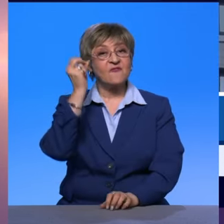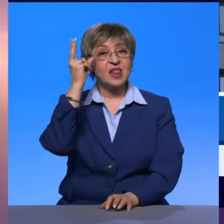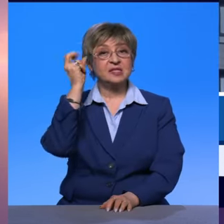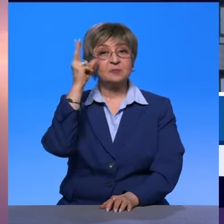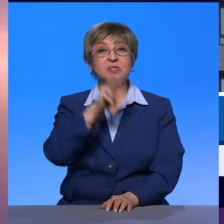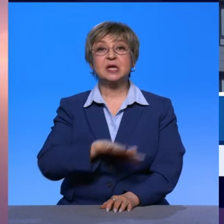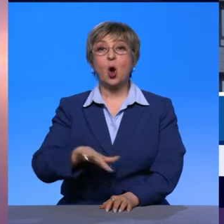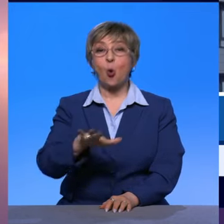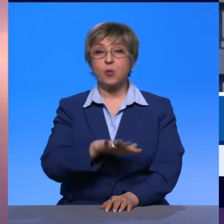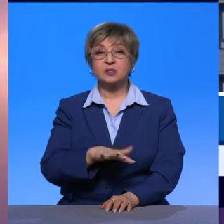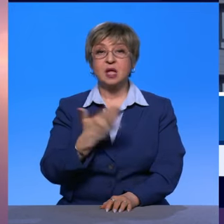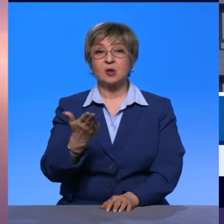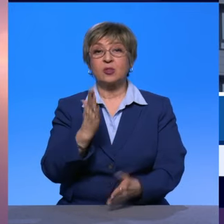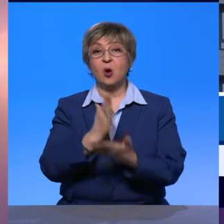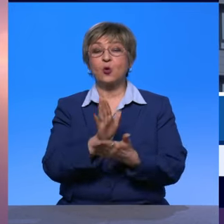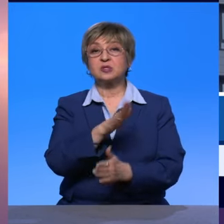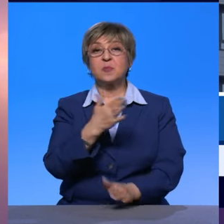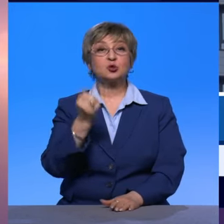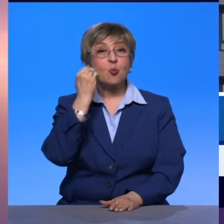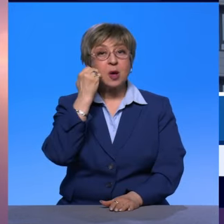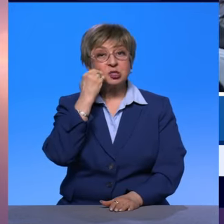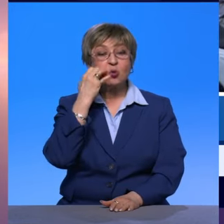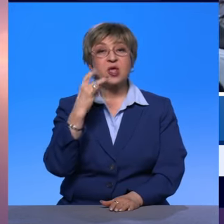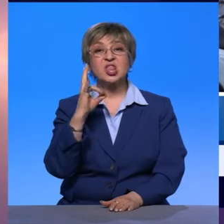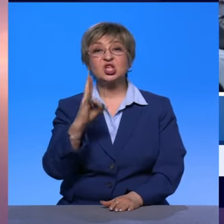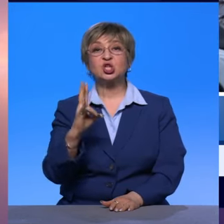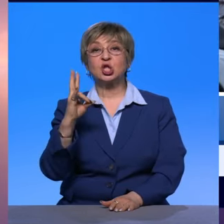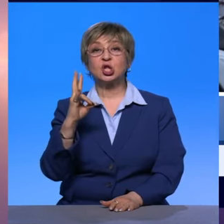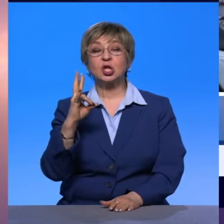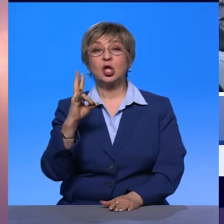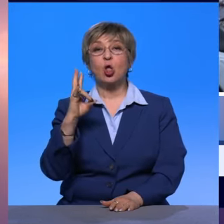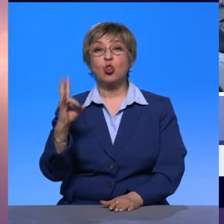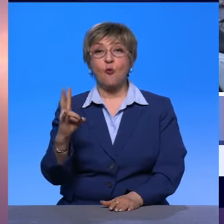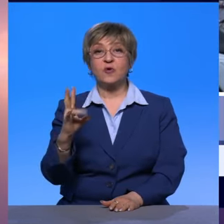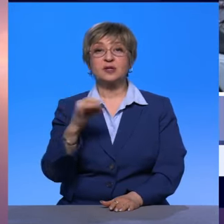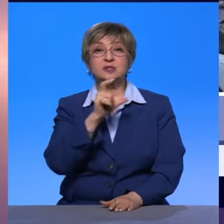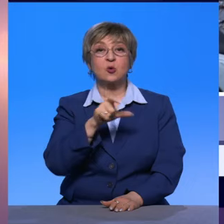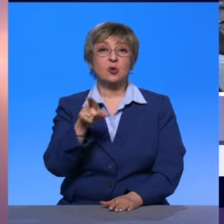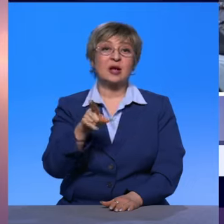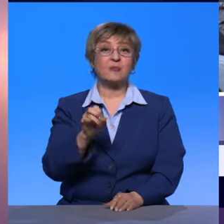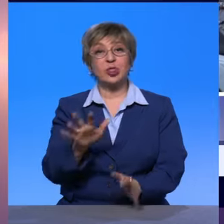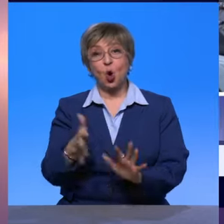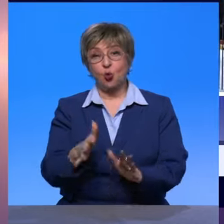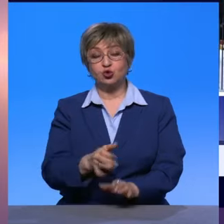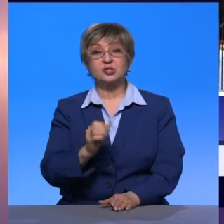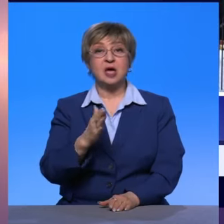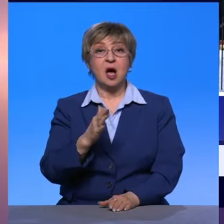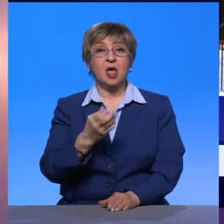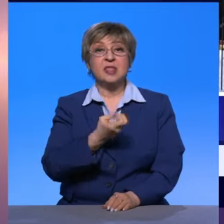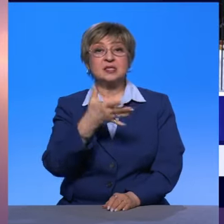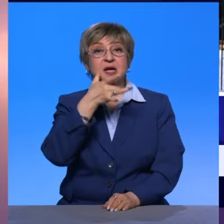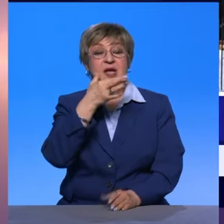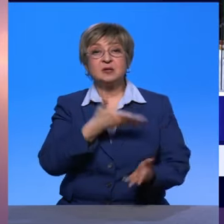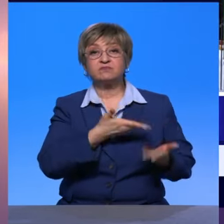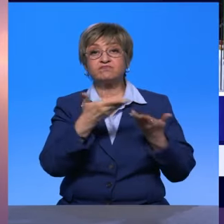поскольку она находится между Москвой и Нижним Новгородом, и, конечно, с кадрами плохо. За несколько лет было привлечено